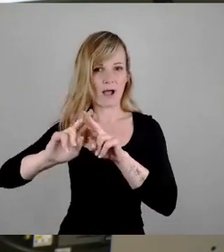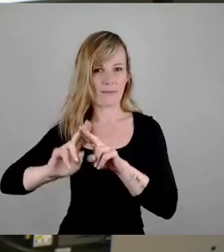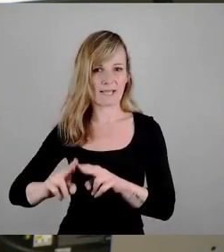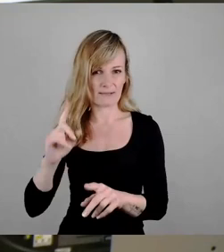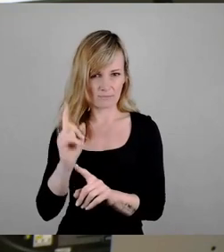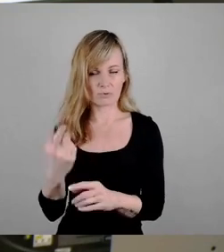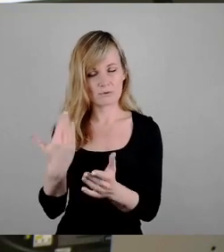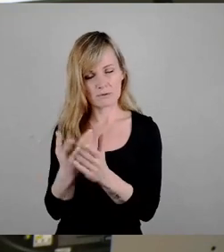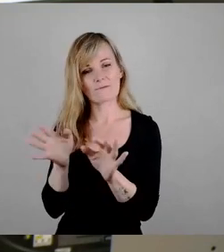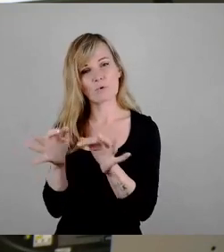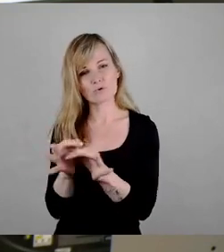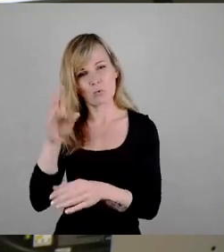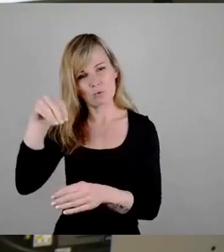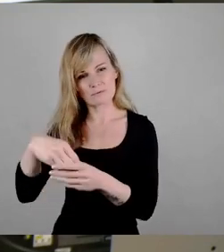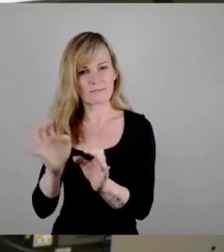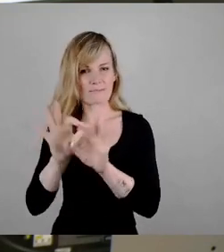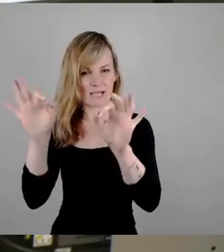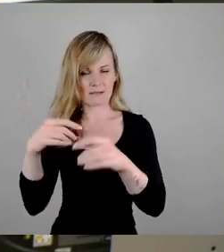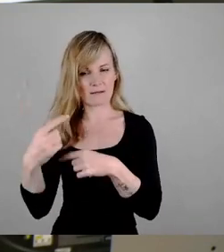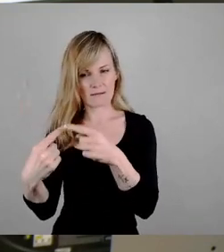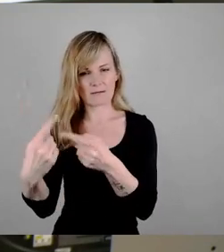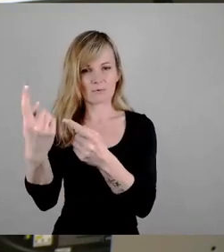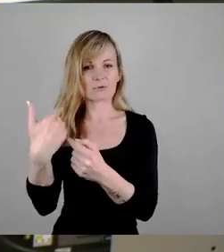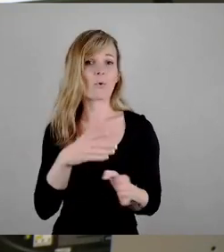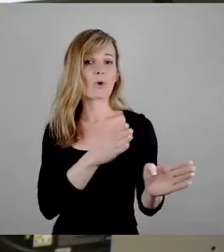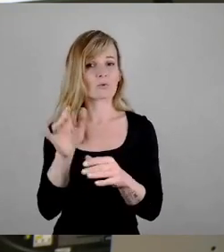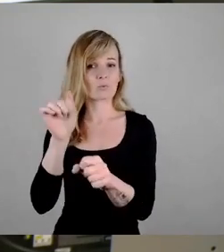funktional ist und beim Ordnungsamt müssen ein bisschen